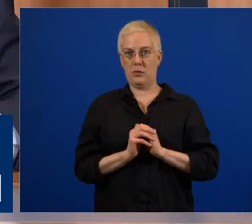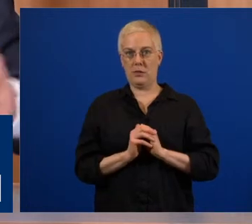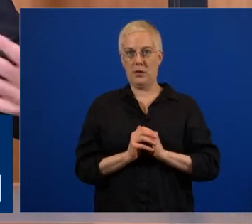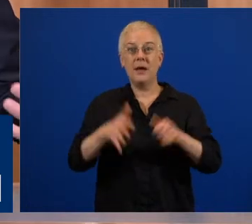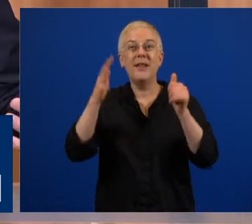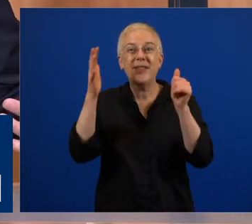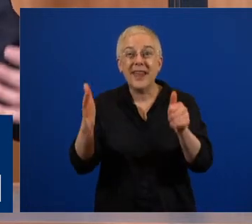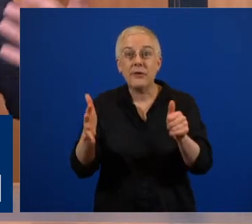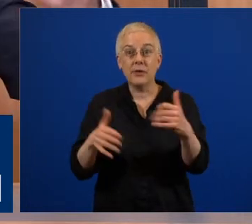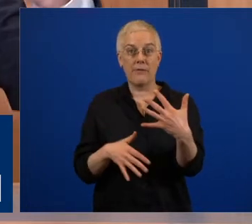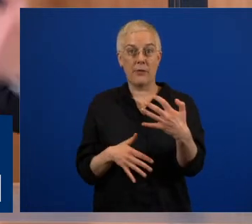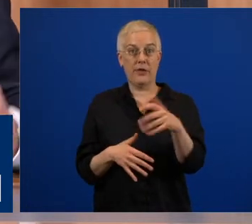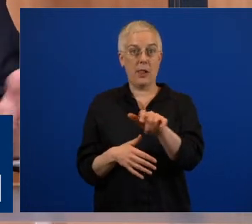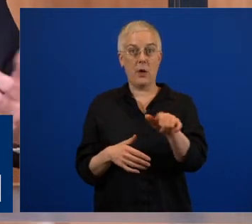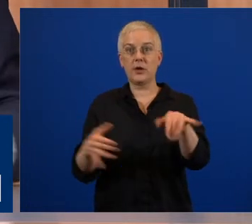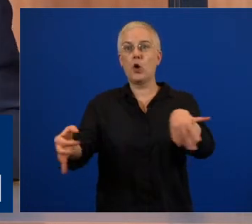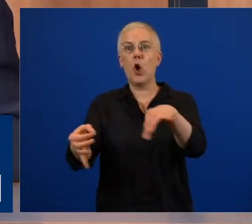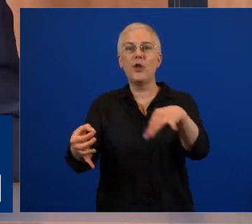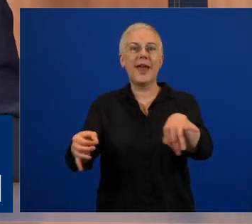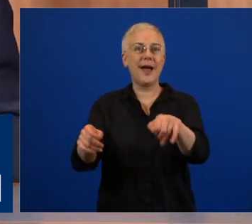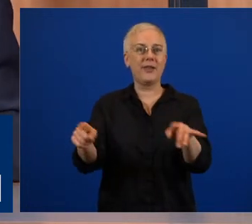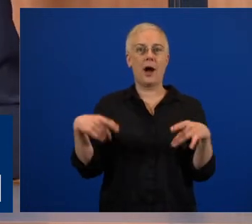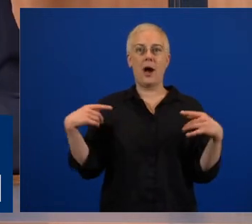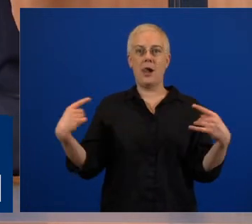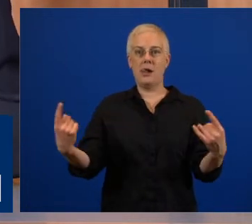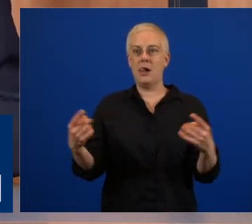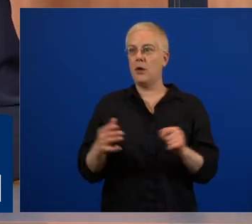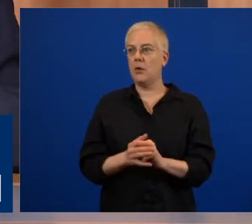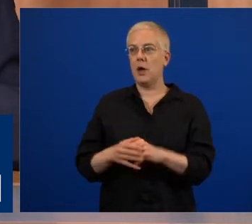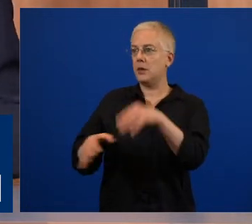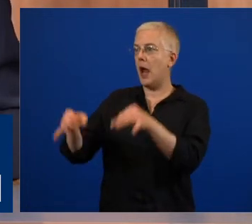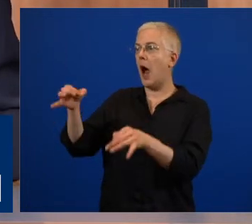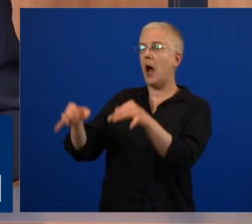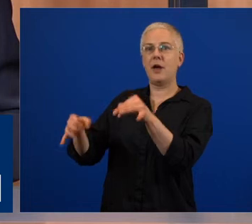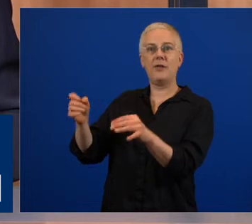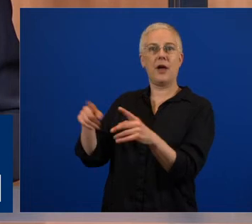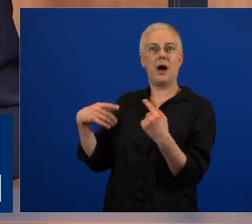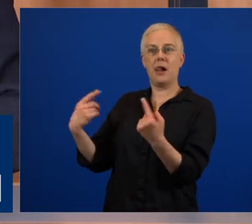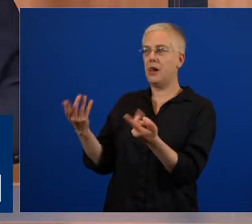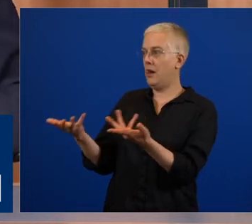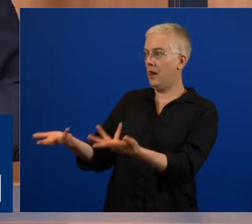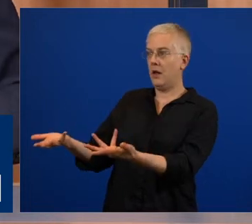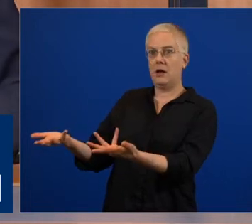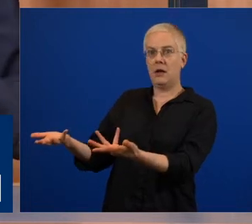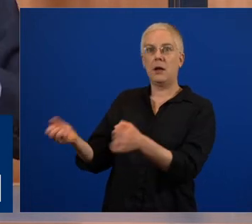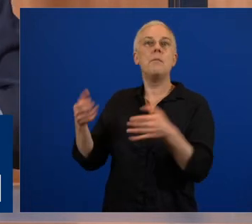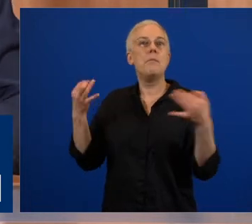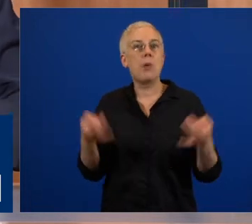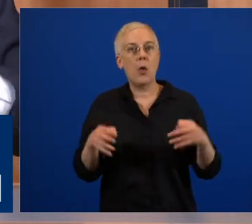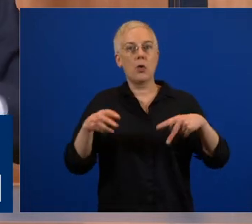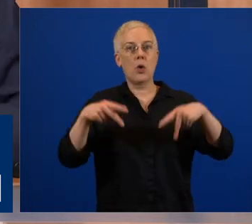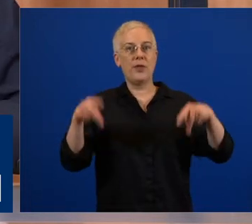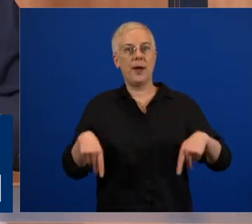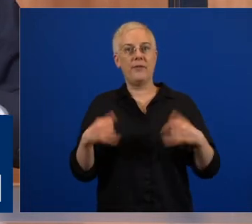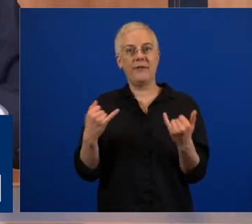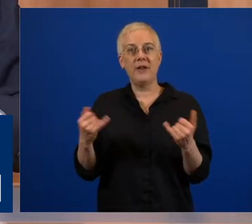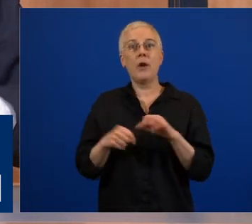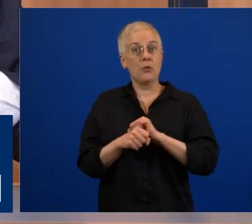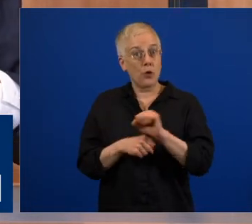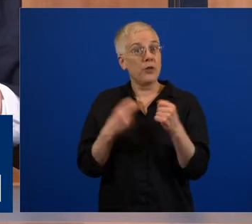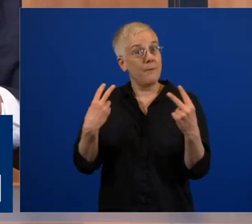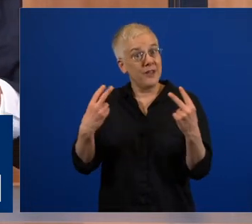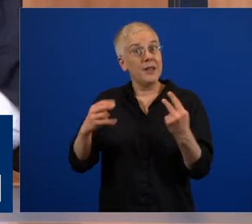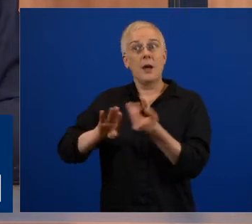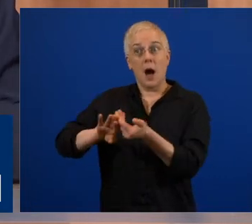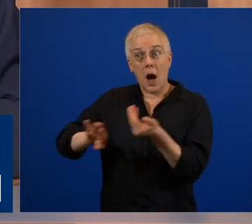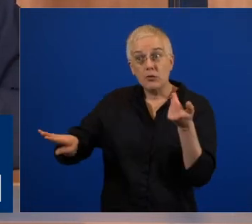ein Konzertsaal, das kann ein Schauspielhaus sein, da wird man Konzepte brauchen, wie die Menschen dort rein, wie sie wieder rauskommen, da wird